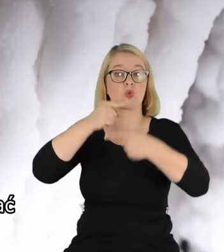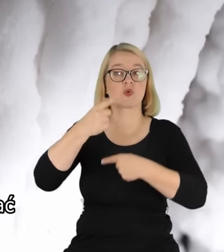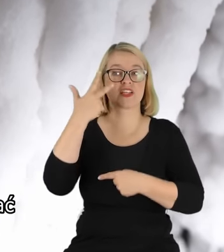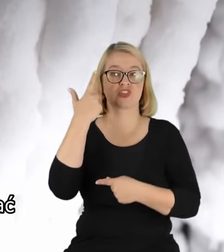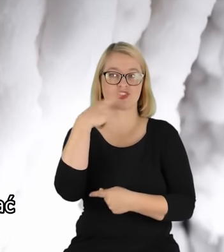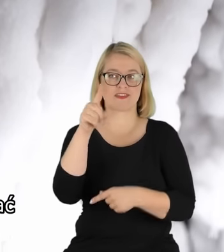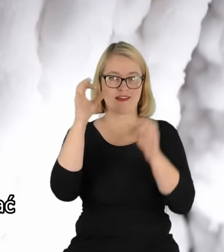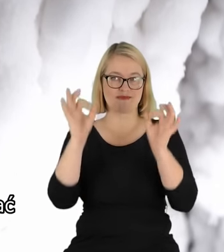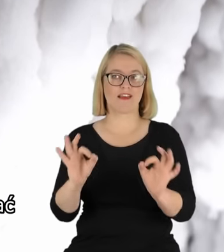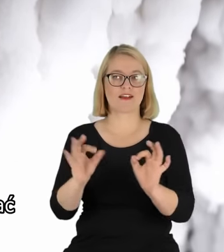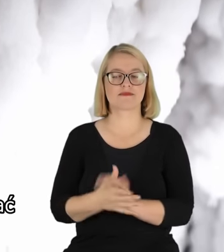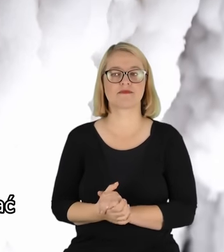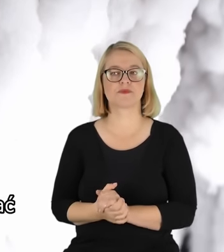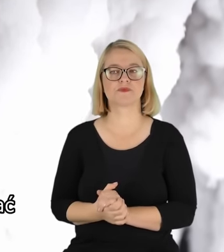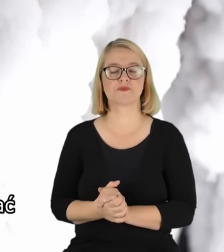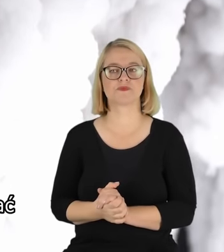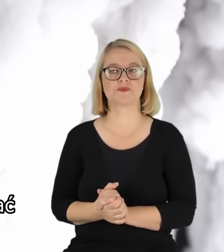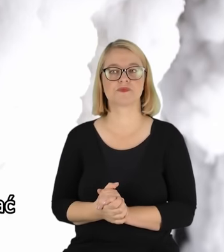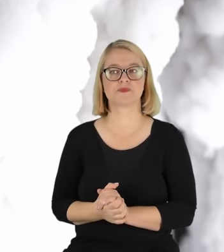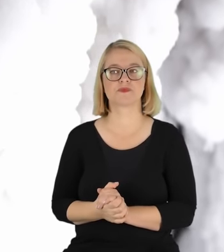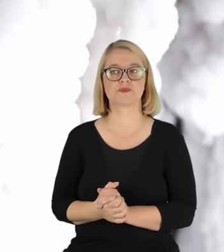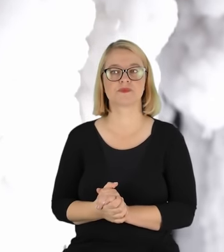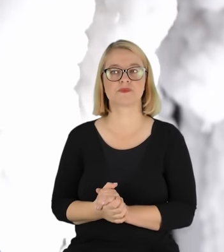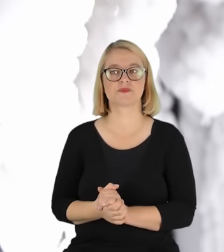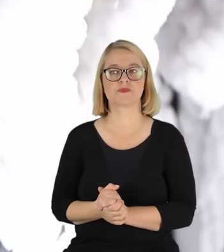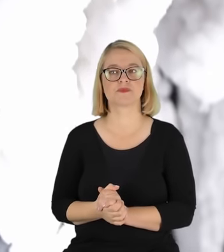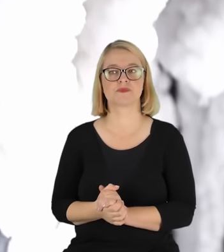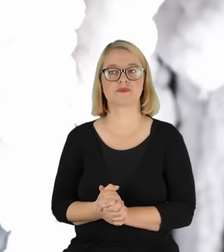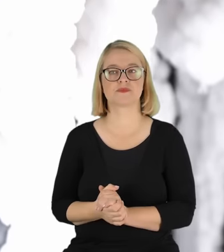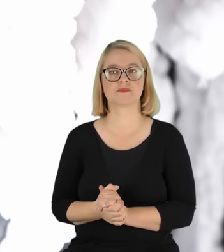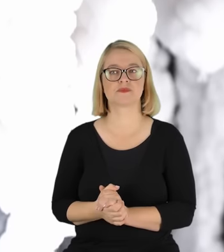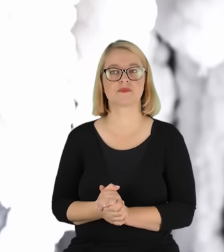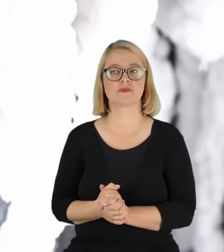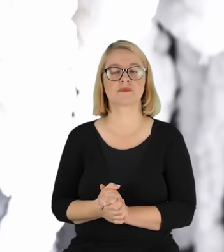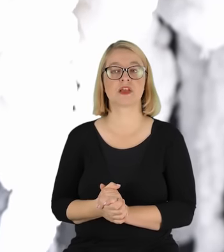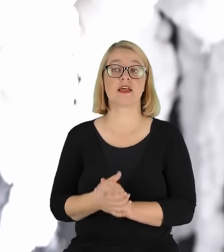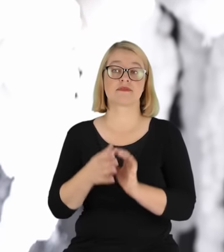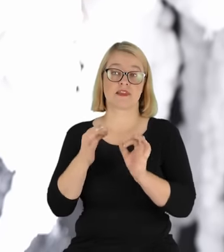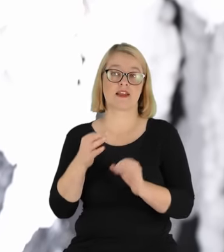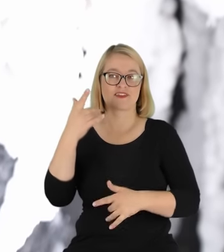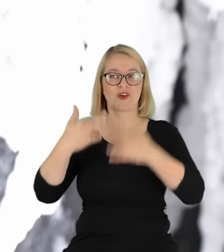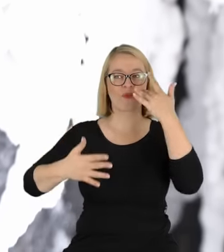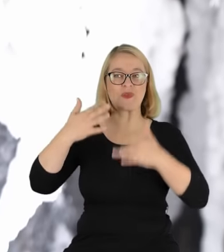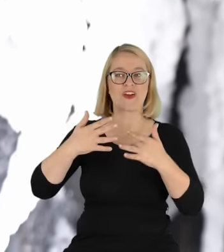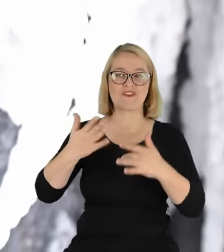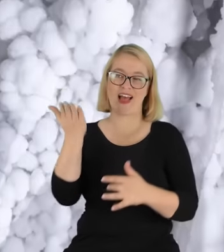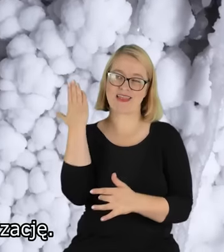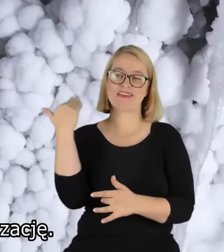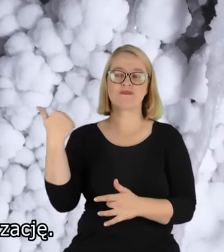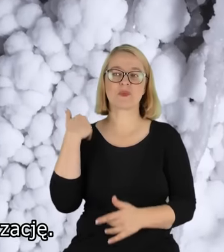produkcji 3D komputerowej. A to sobie robila natura.